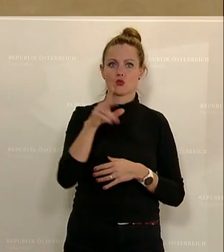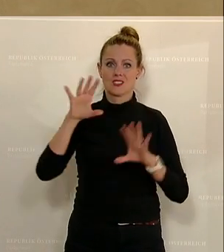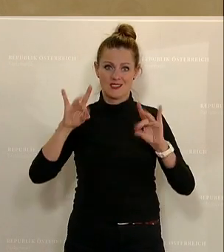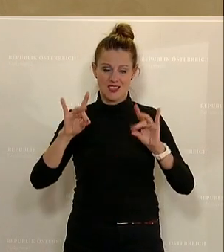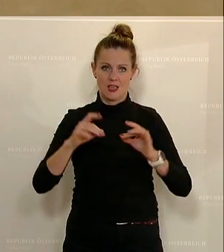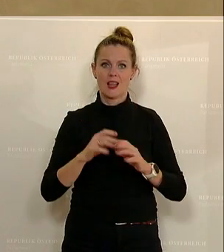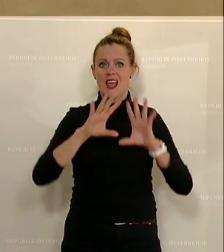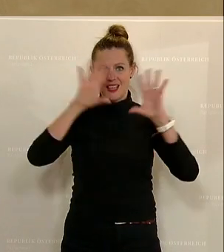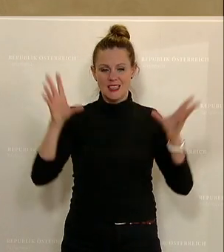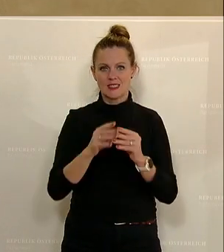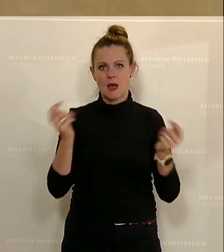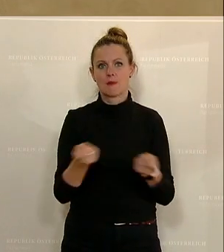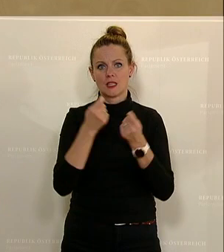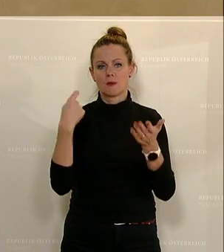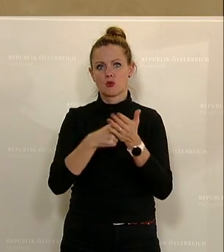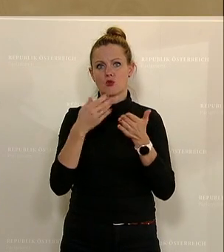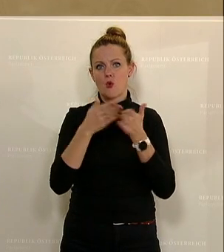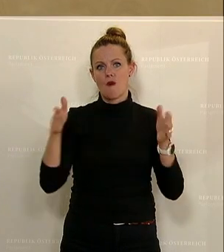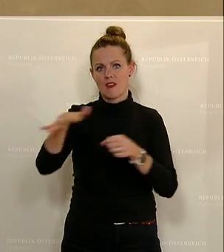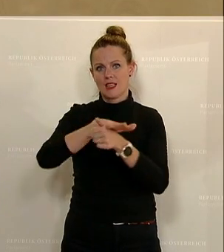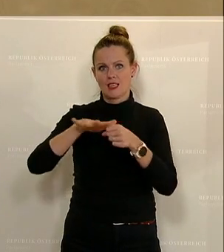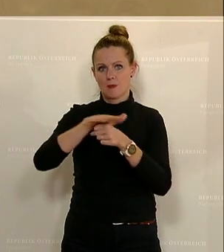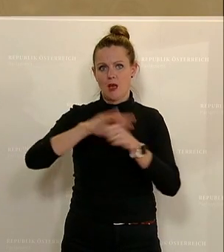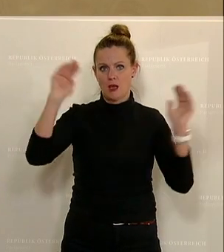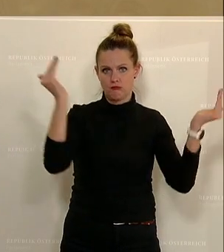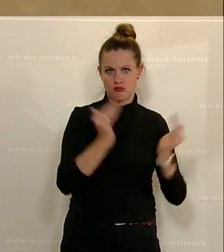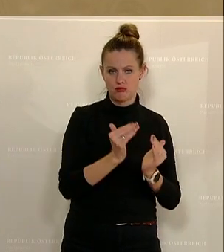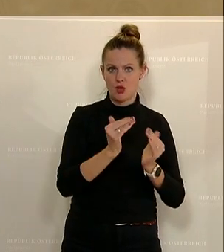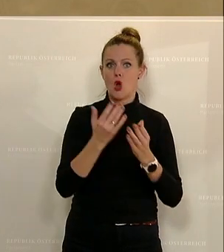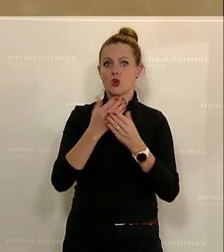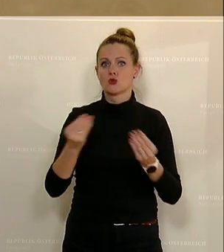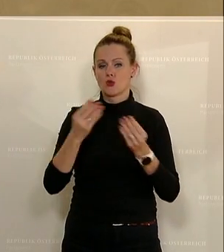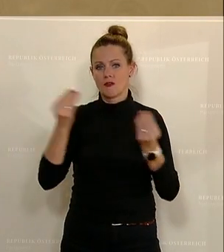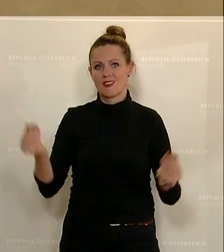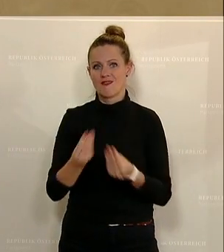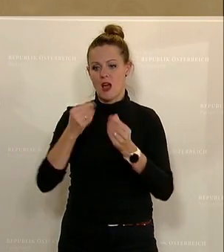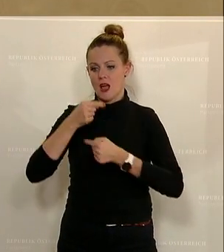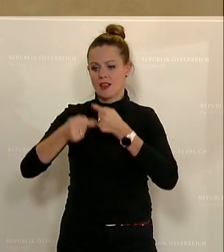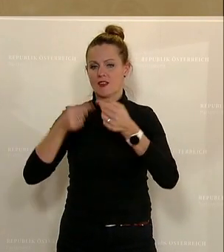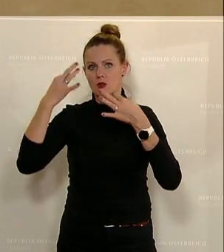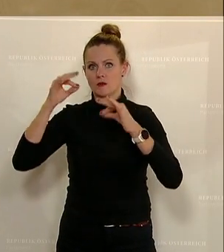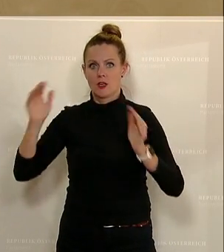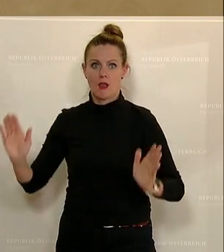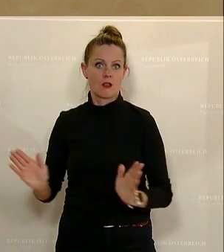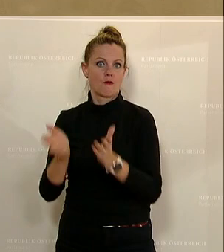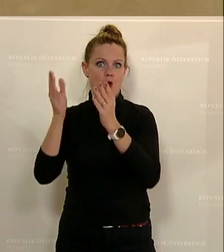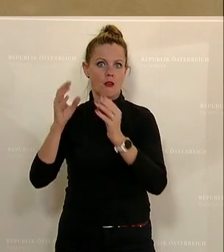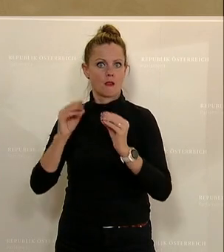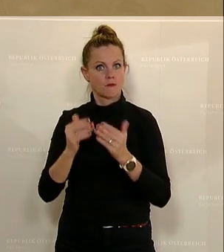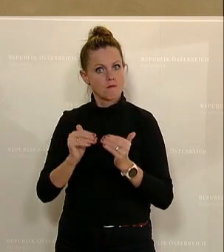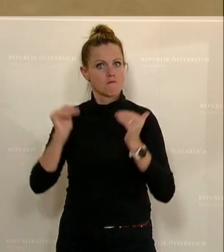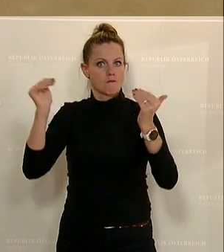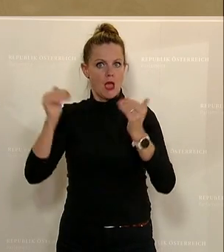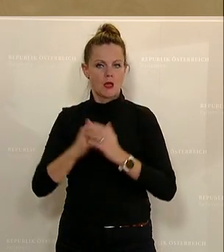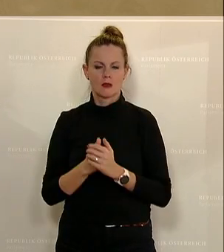Gesamtbetriebskosten im öffentlichen Sektor und fördert hohe Software-Entwicklungsfähigkeiten. Ich glaube, dass das